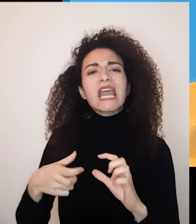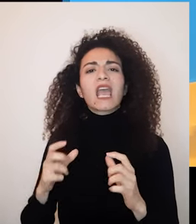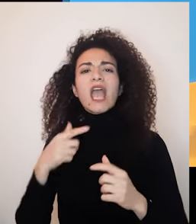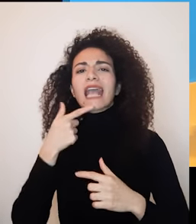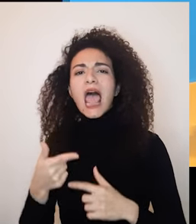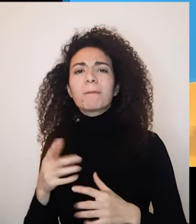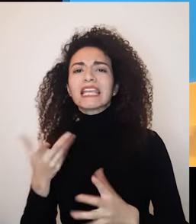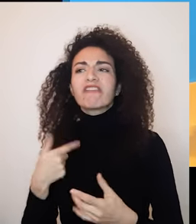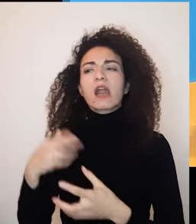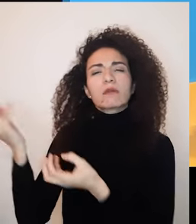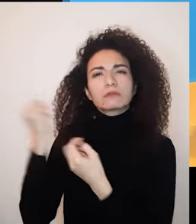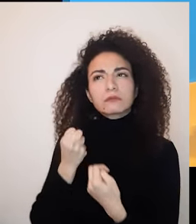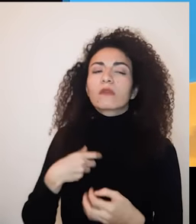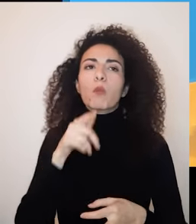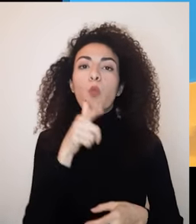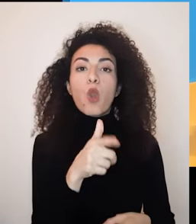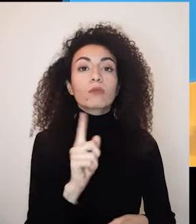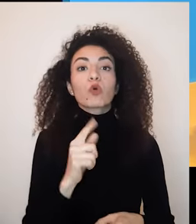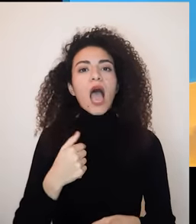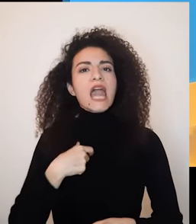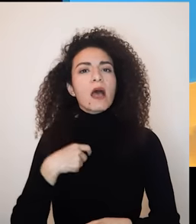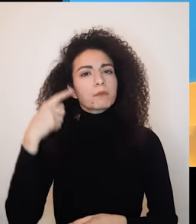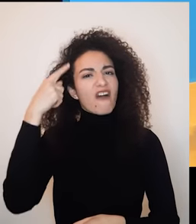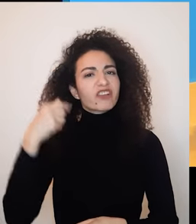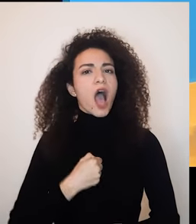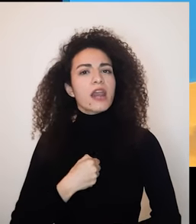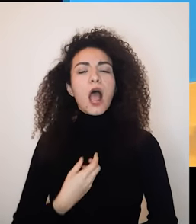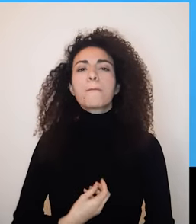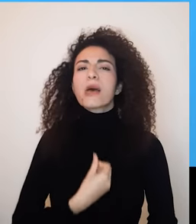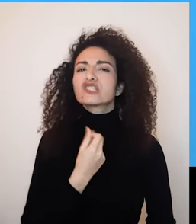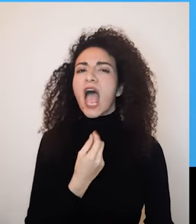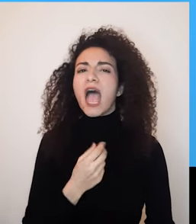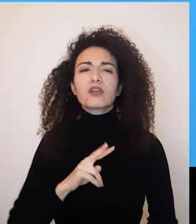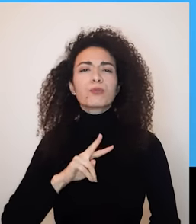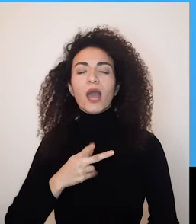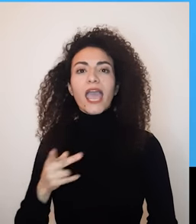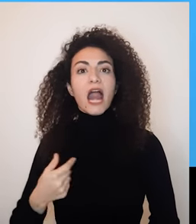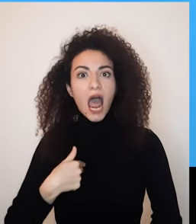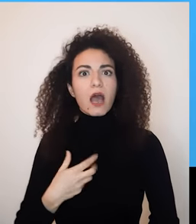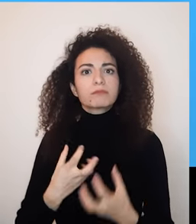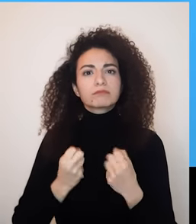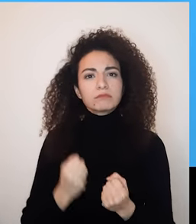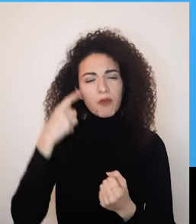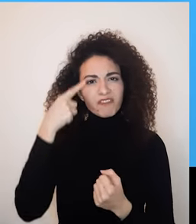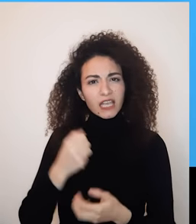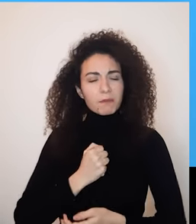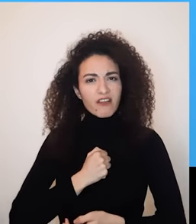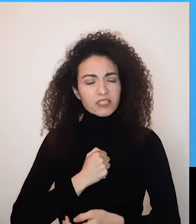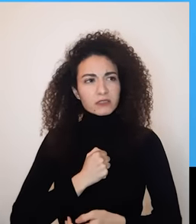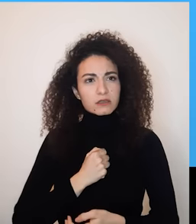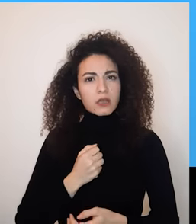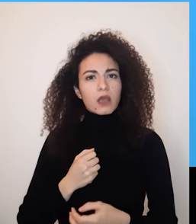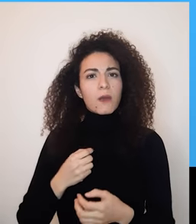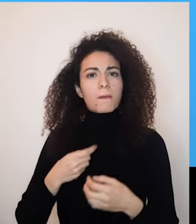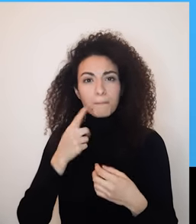الأهل أو بكلمات أملوها عليك الآخرين وهذا الشي بمختلف المجالات إن كان الأفكار، المشاعر، العواطف، الأحاسيس